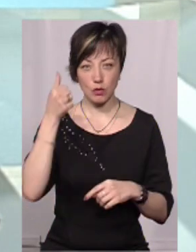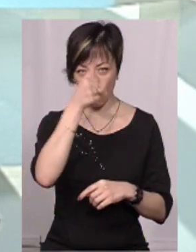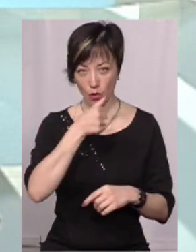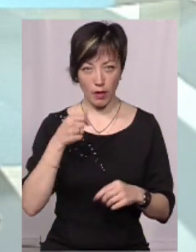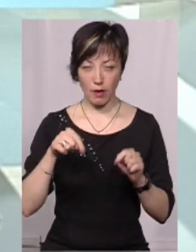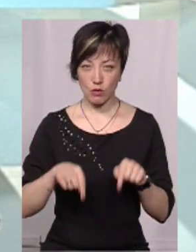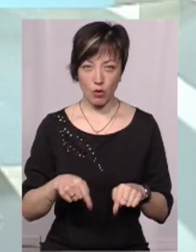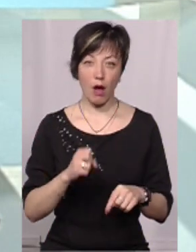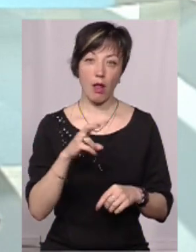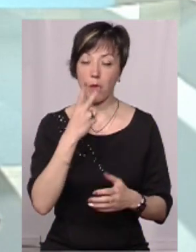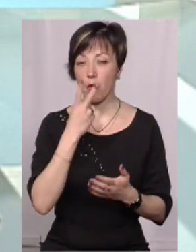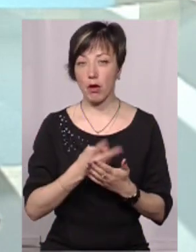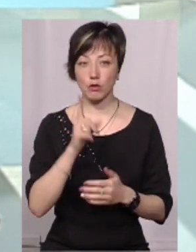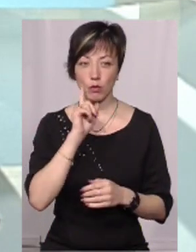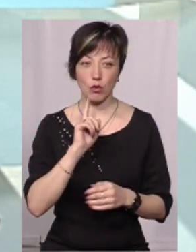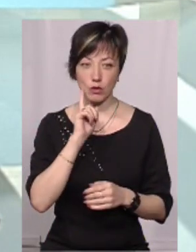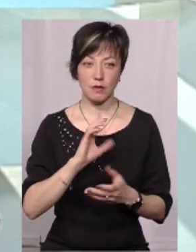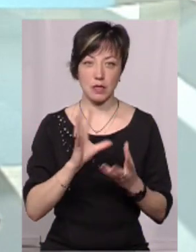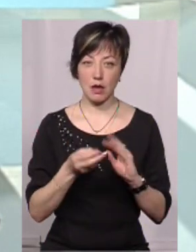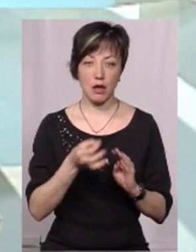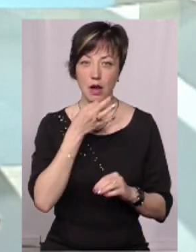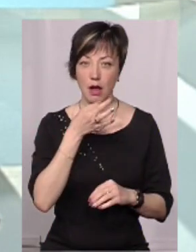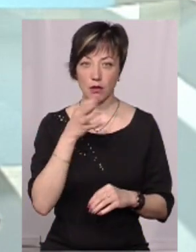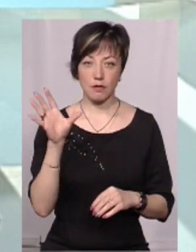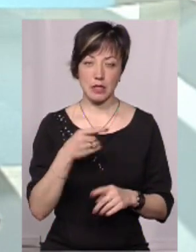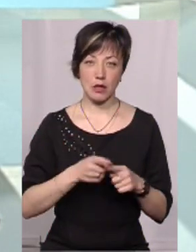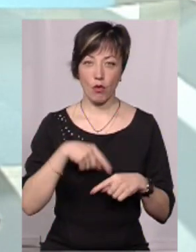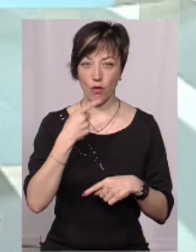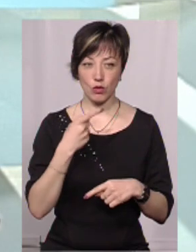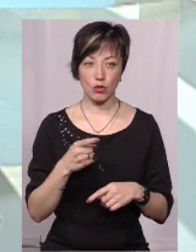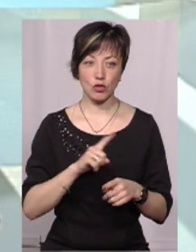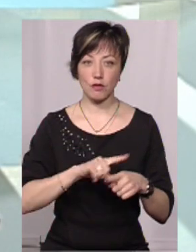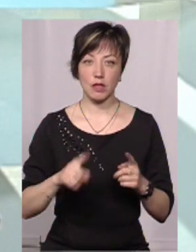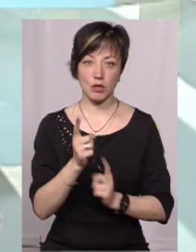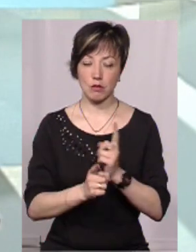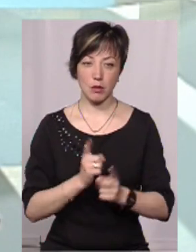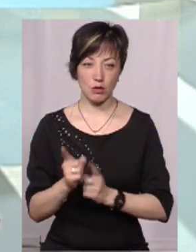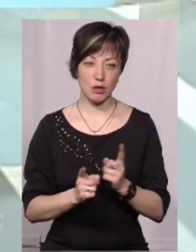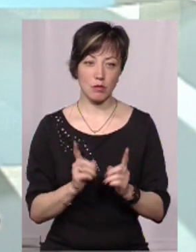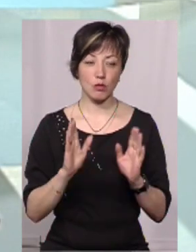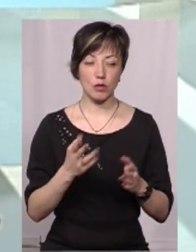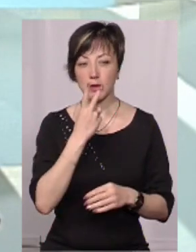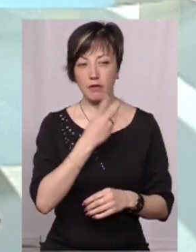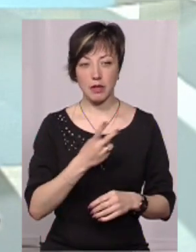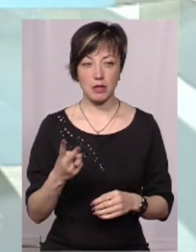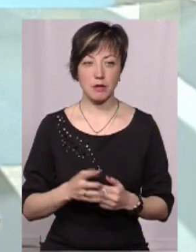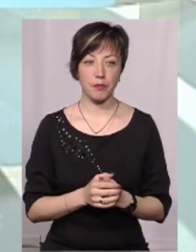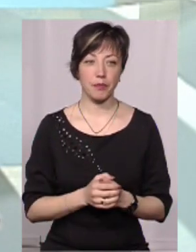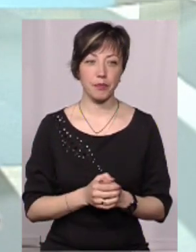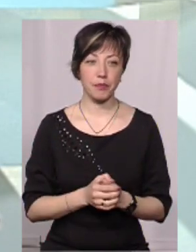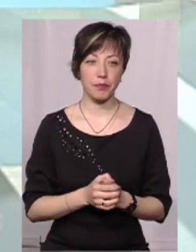року не цього, але побачимо. Поки що, взагалі, рано про це все говорити. У нас дуже швидко все змінюється, тому будемо дивитися.